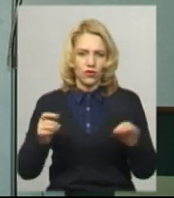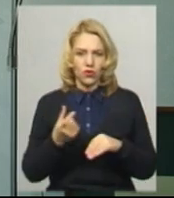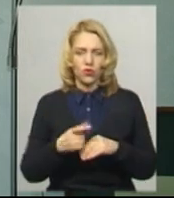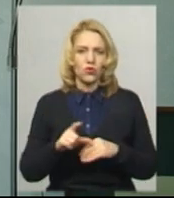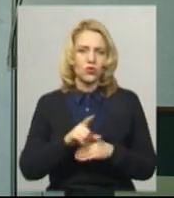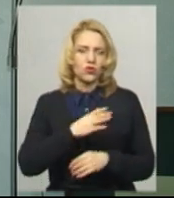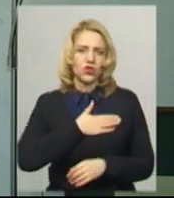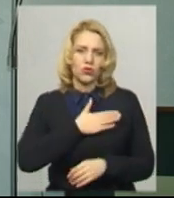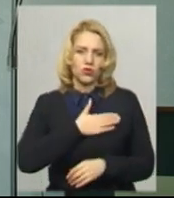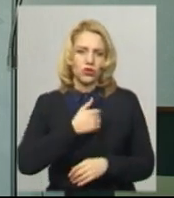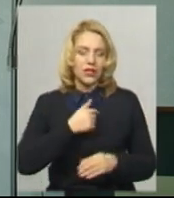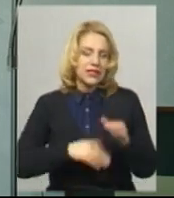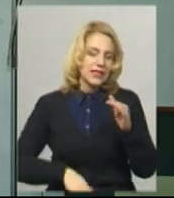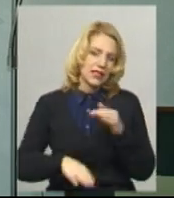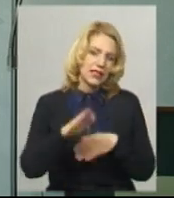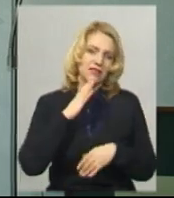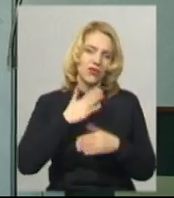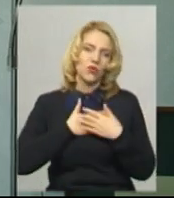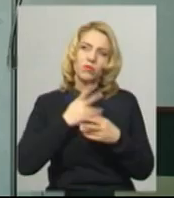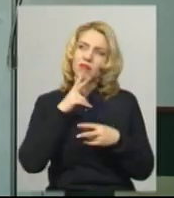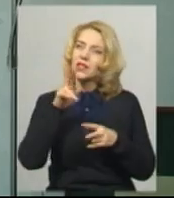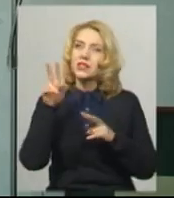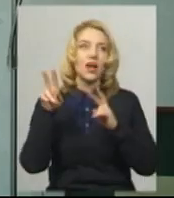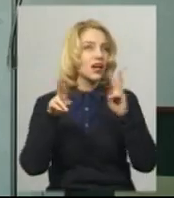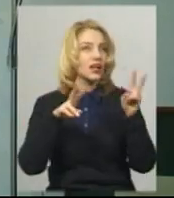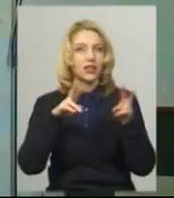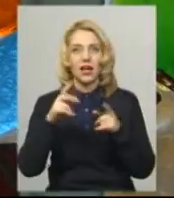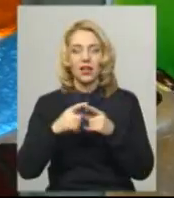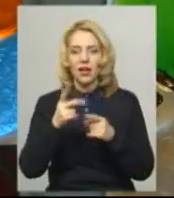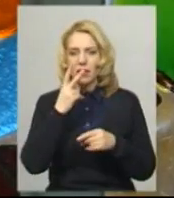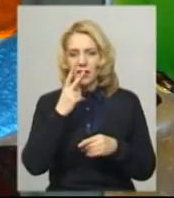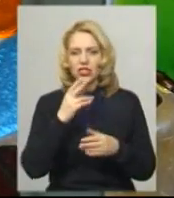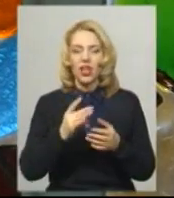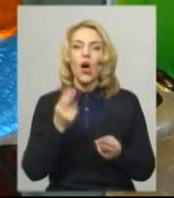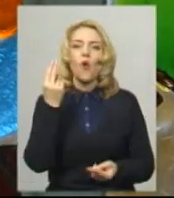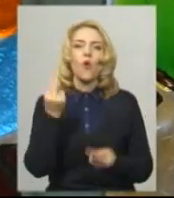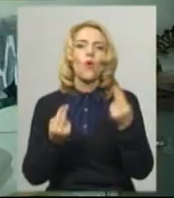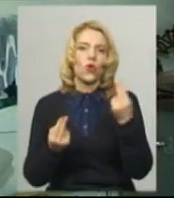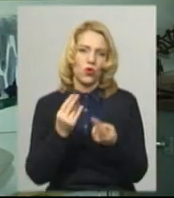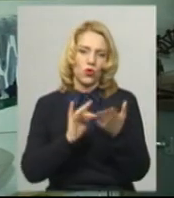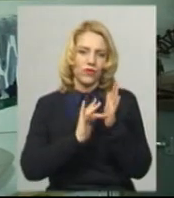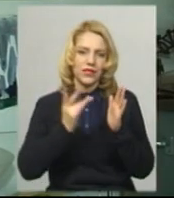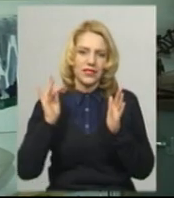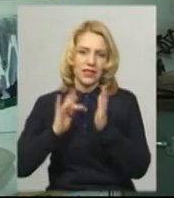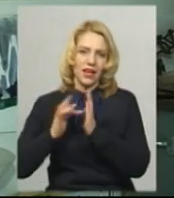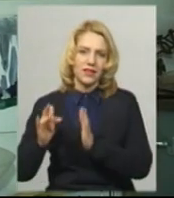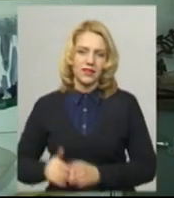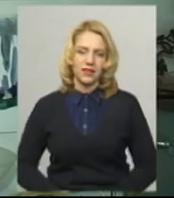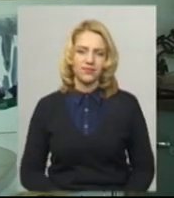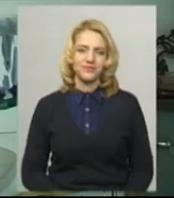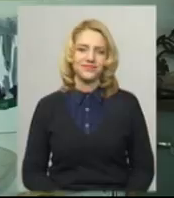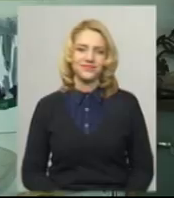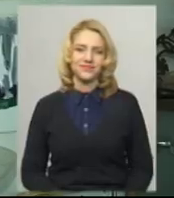до душі. Я з дитинства любила, заглядала всюди, бачила кольорові скельця. Світлана Поробок, Дем'ян Сегольник, новини на Суспільному,